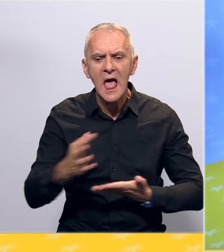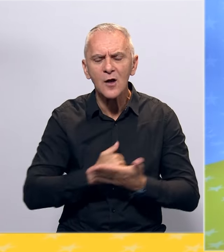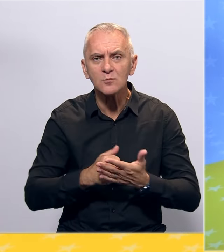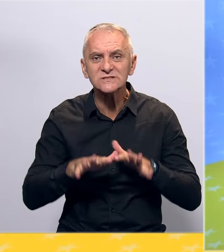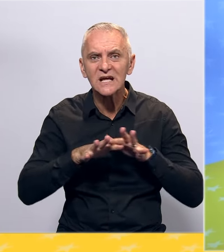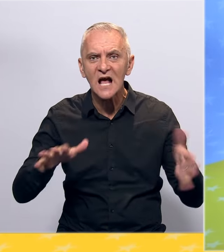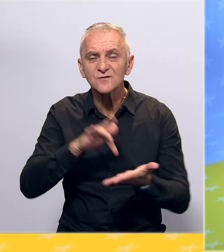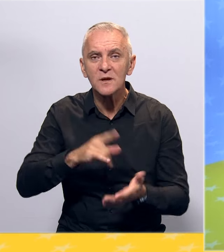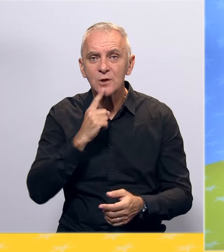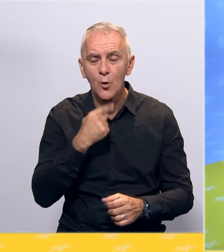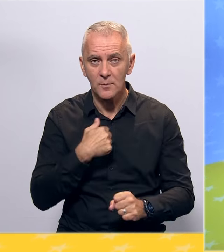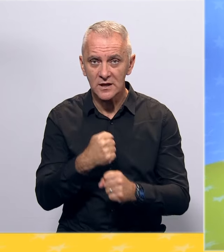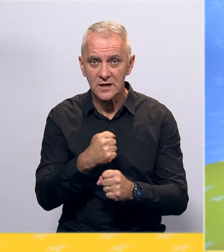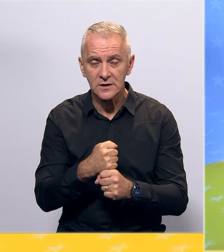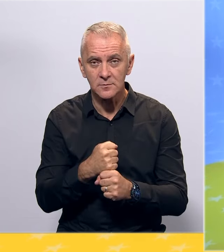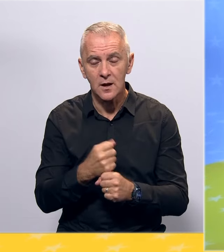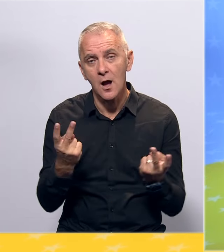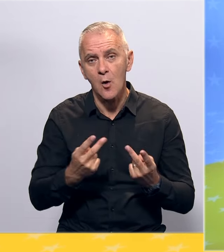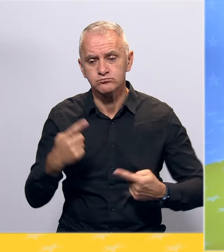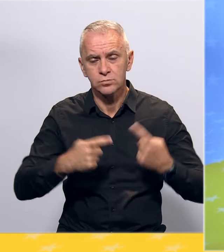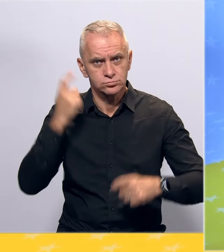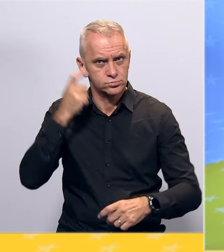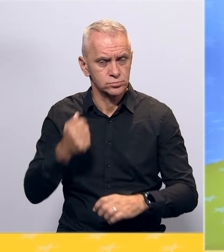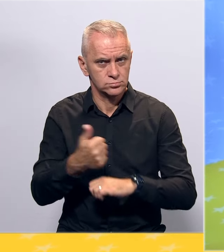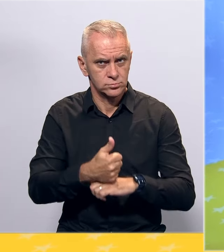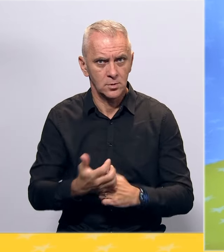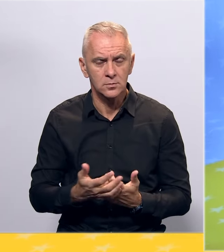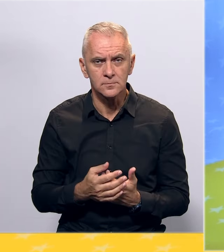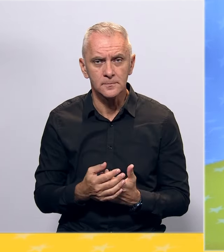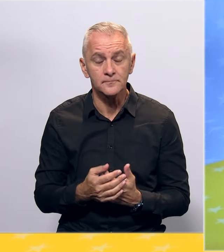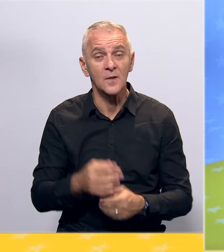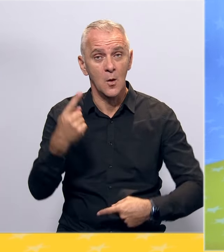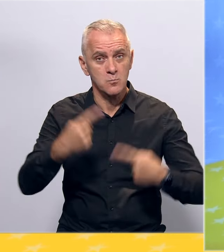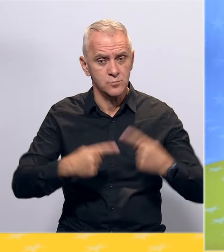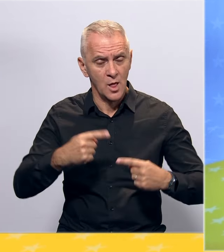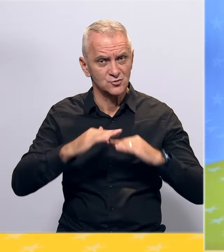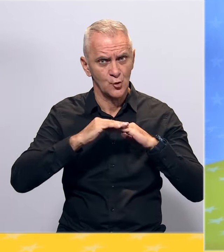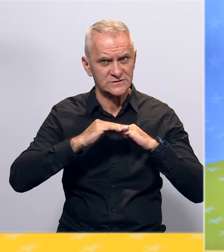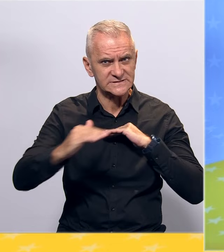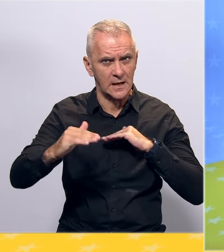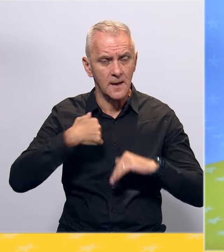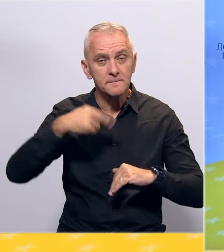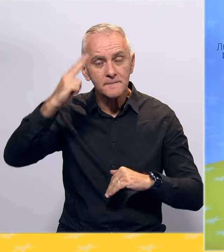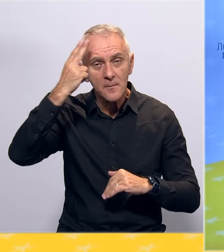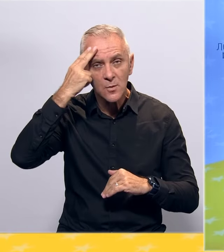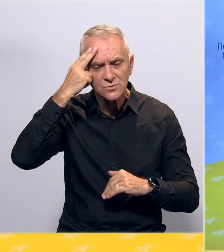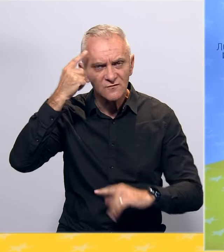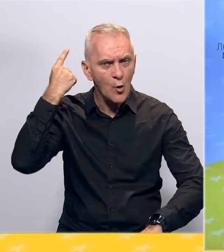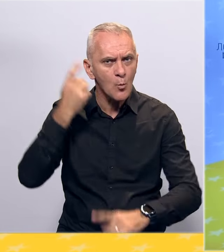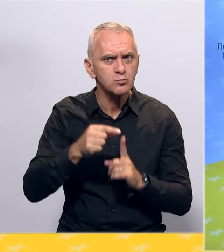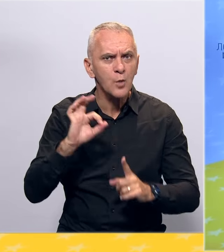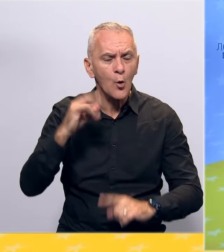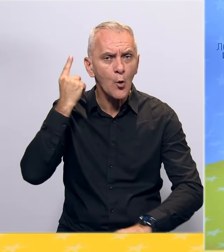sredine u kojoj djelujemo kao relevantan politički faktor. Na političkoj sceni smo prepoznatljivi po odlučnosti,